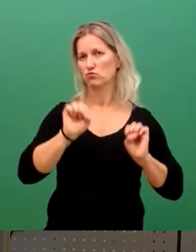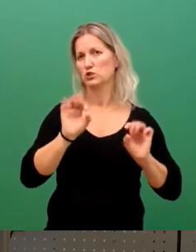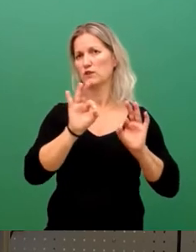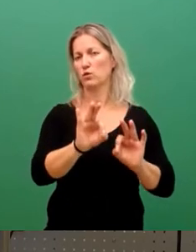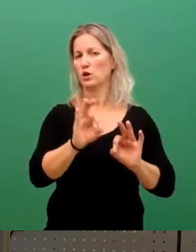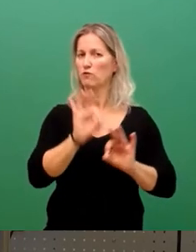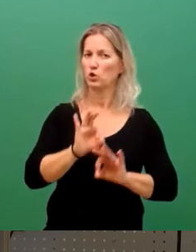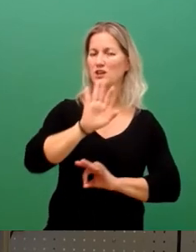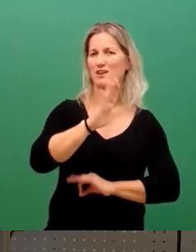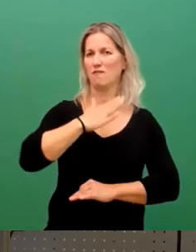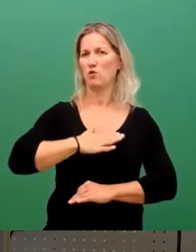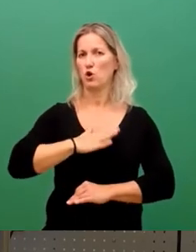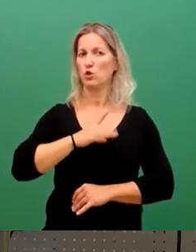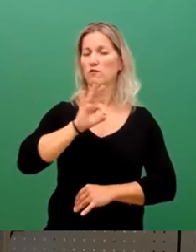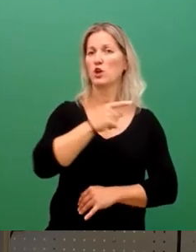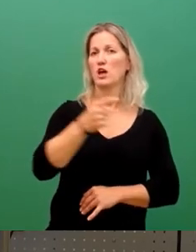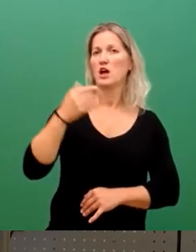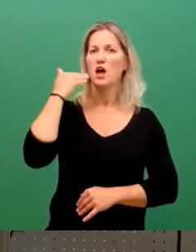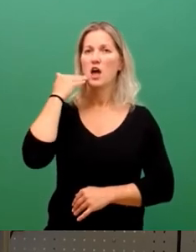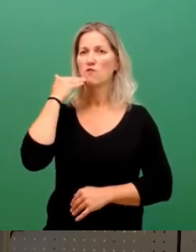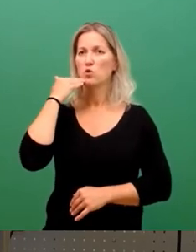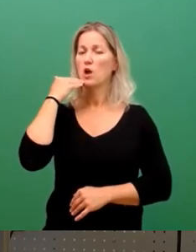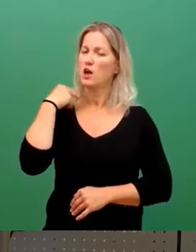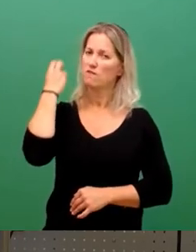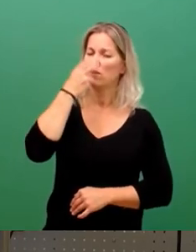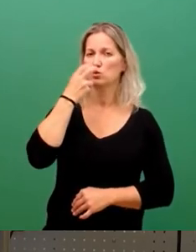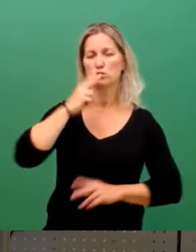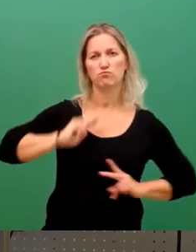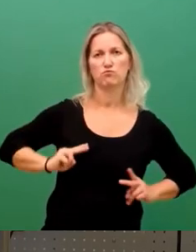ihrer Einwohnerinnen und Einwohner nach Kräften zu fördern.